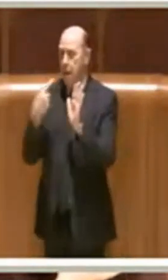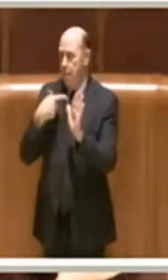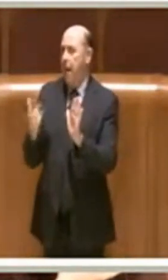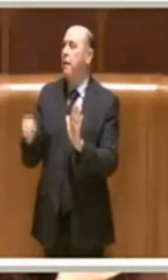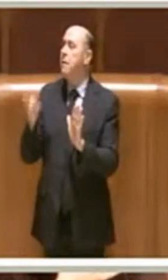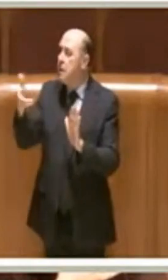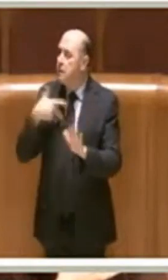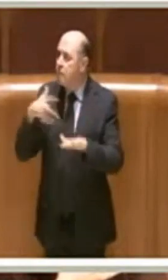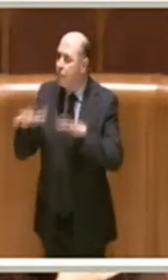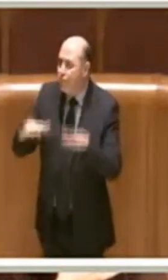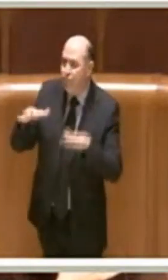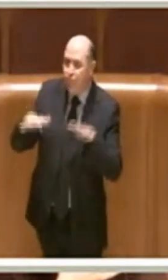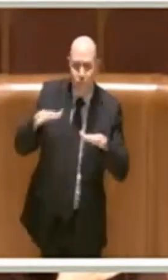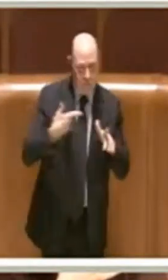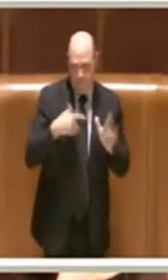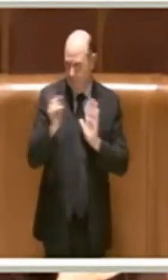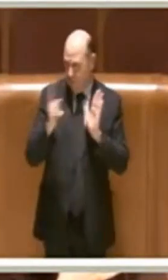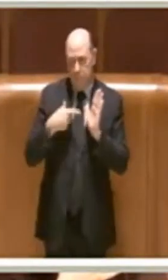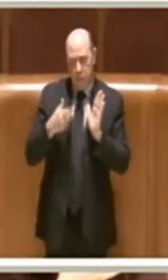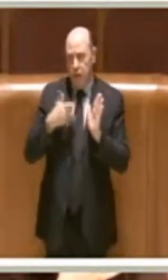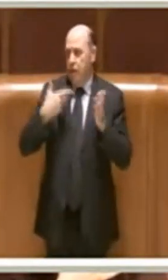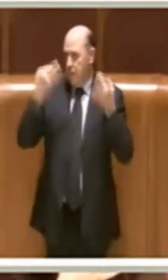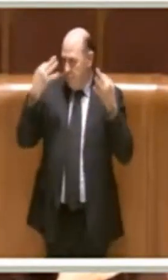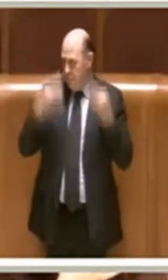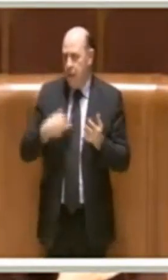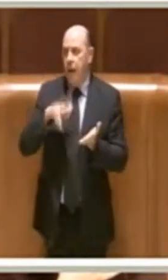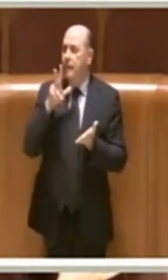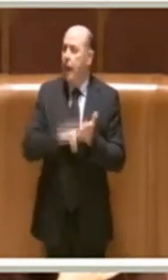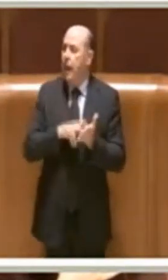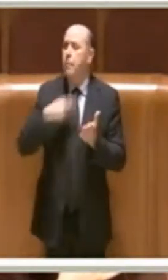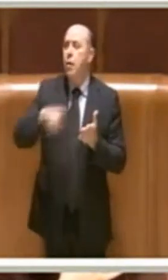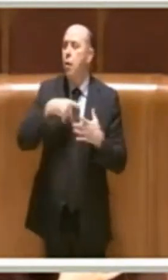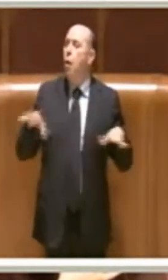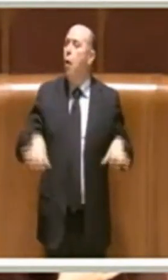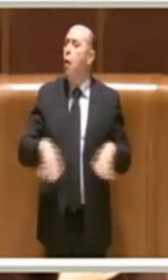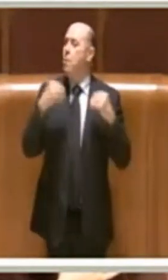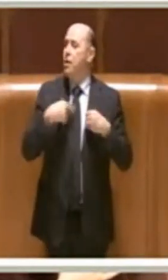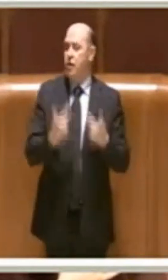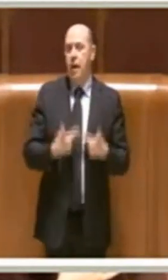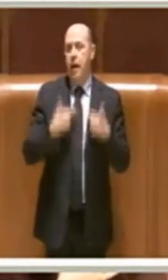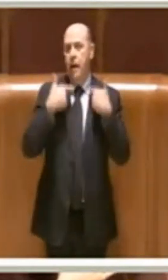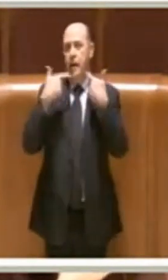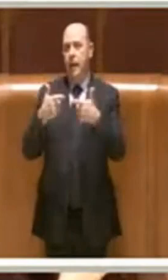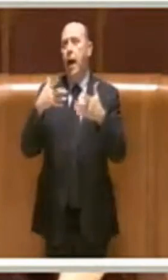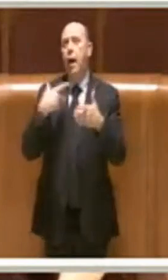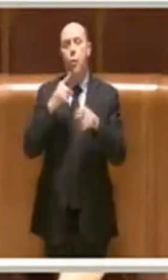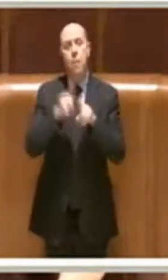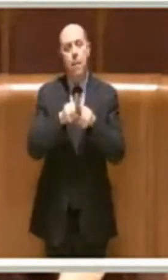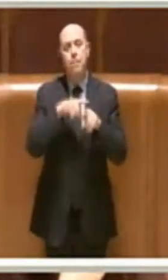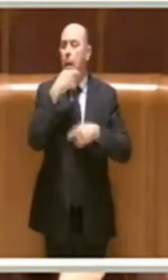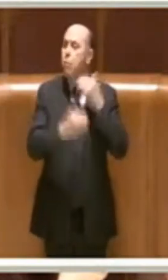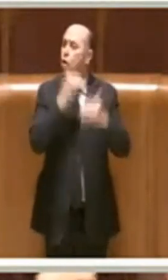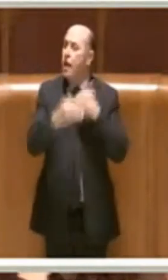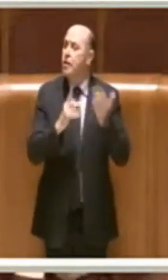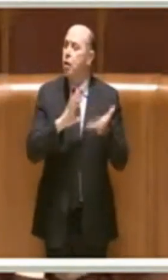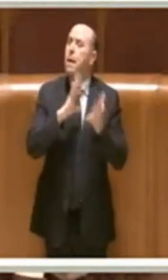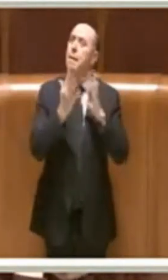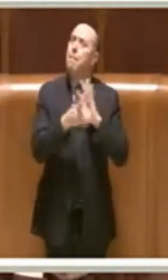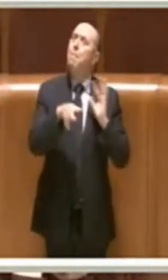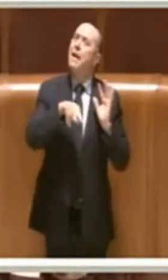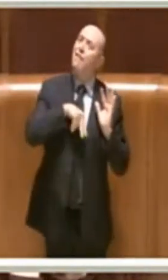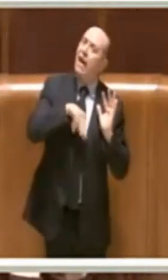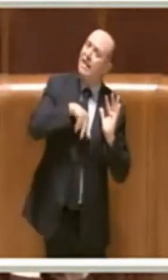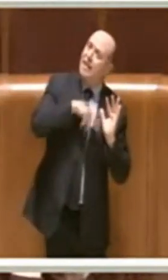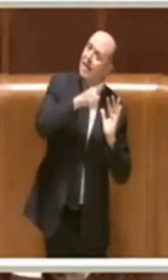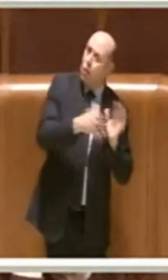dubbio che con questa delibera noi cominciamo, diamo inizio ad un processo di privatizzazione